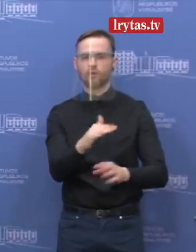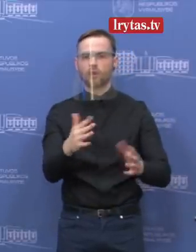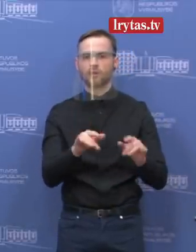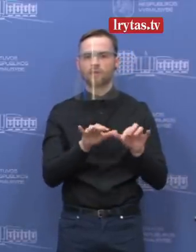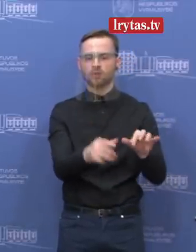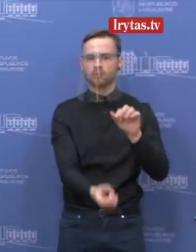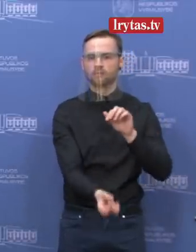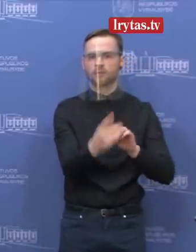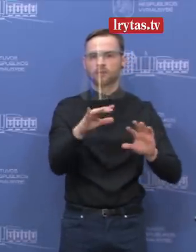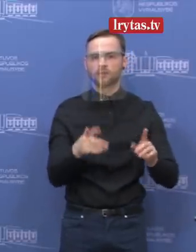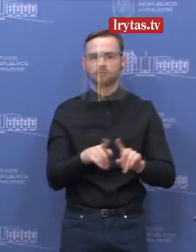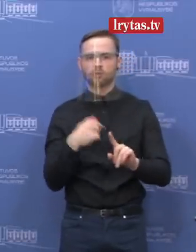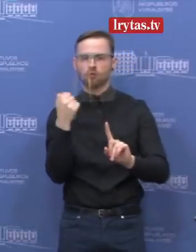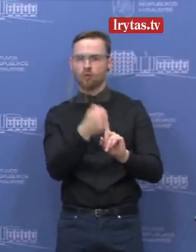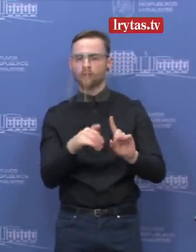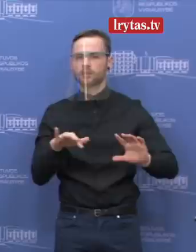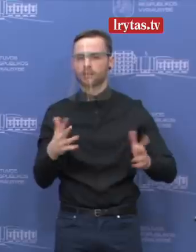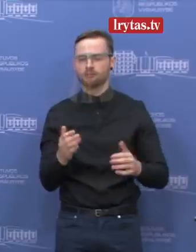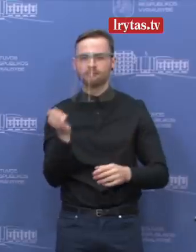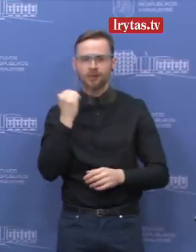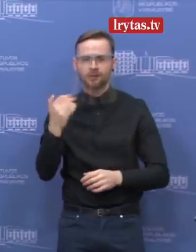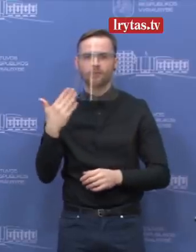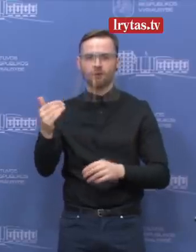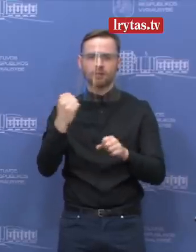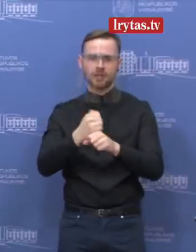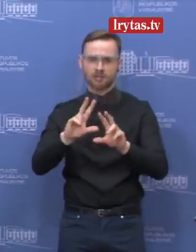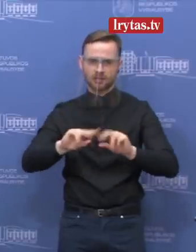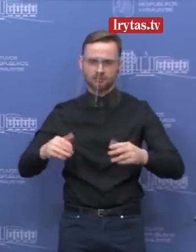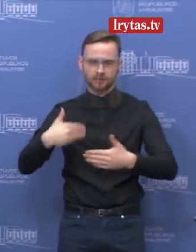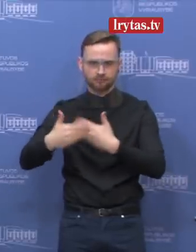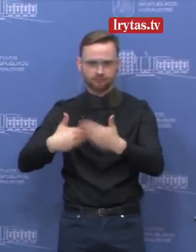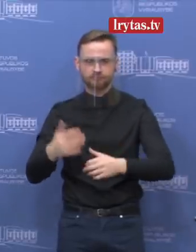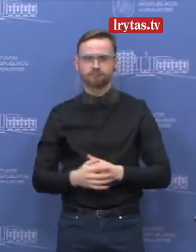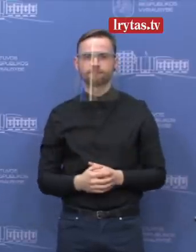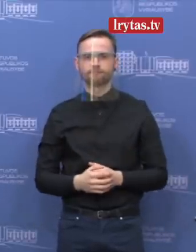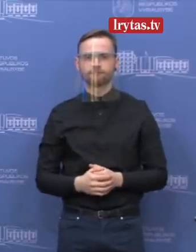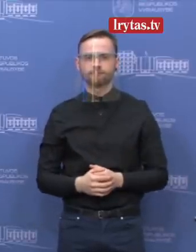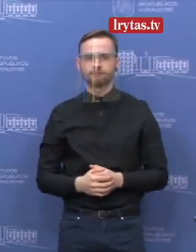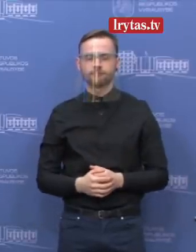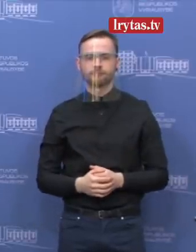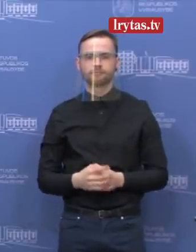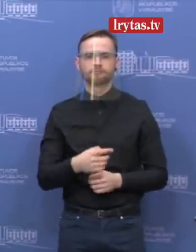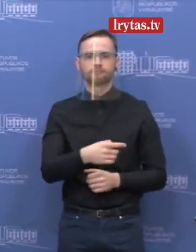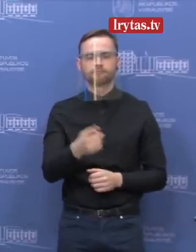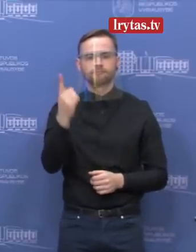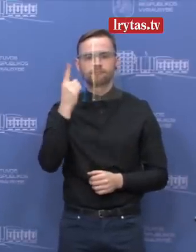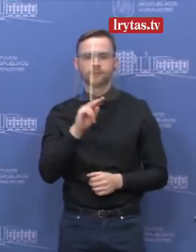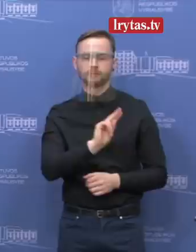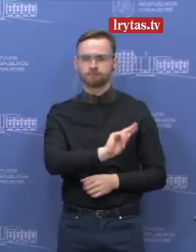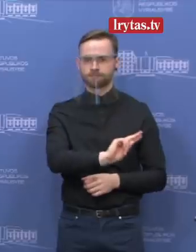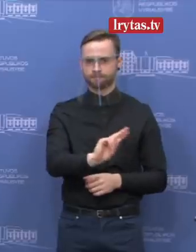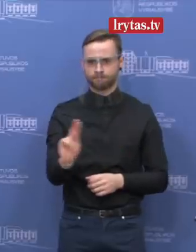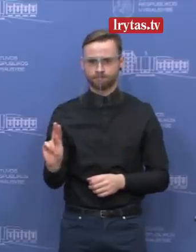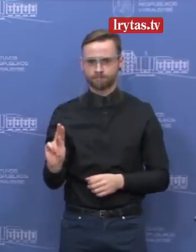ateina pas mus ir kaip suės kovoti. Ačiū Jums, sėkmės Jūsų darbose. Ir kolegom noriu pasakyti, kad